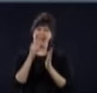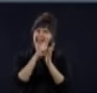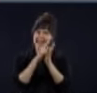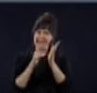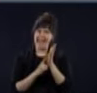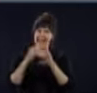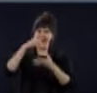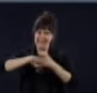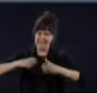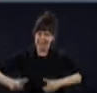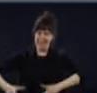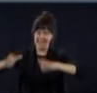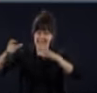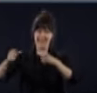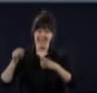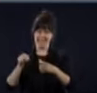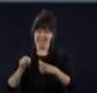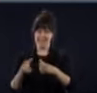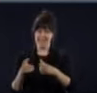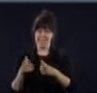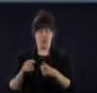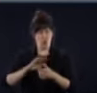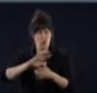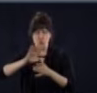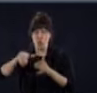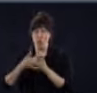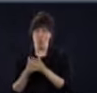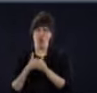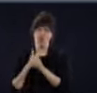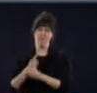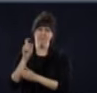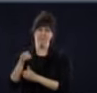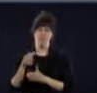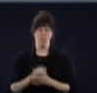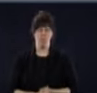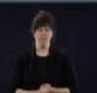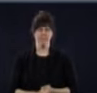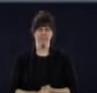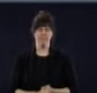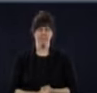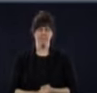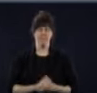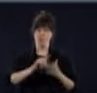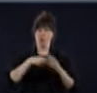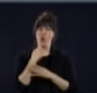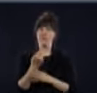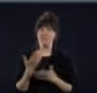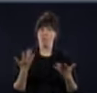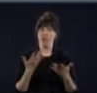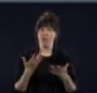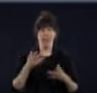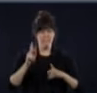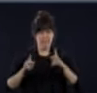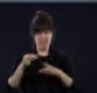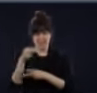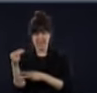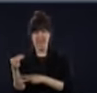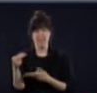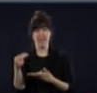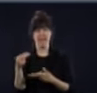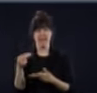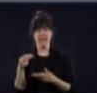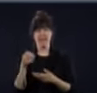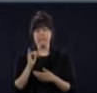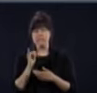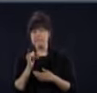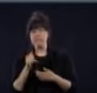Je réitère, là, j'en profite pour dire comment notre gouvernement veut changer les choses pour les personnes handicapées, handicapées en CHSLD,